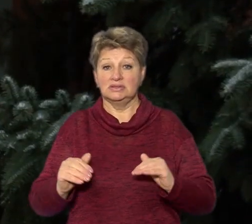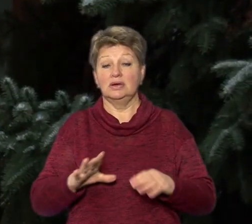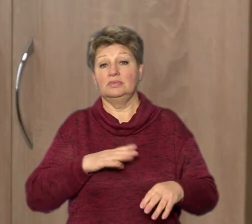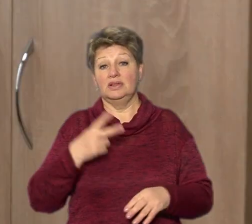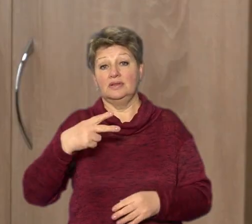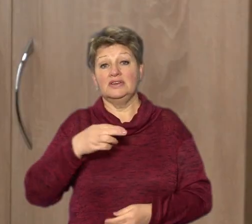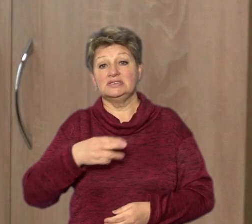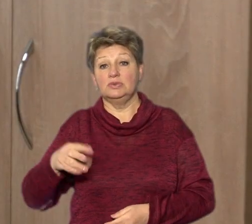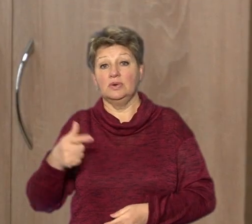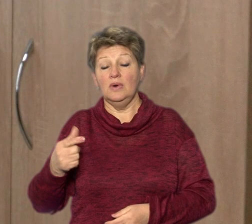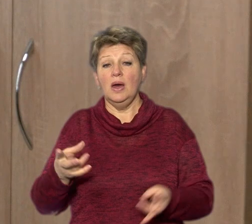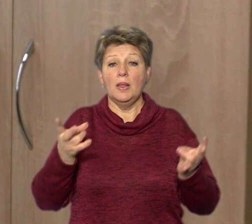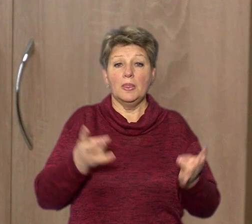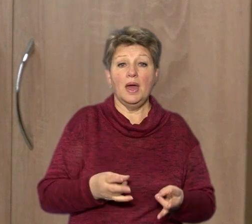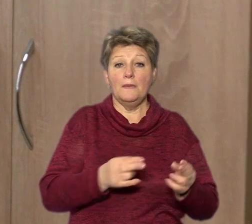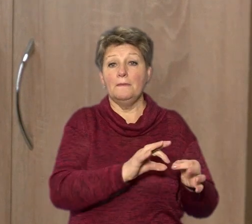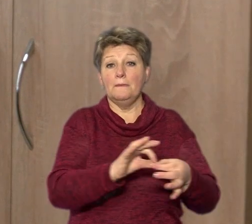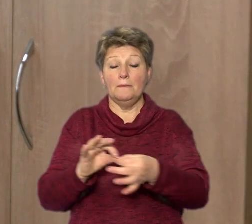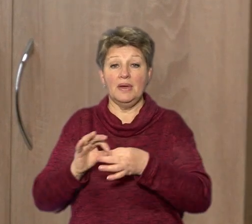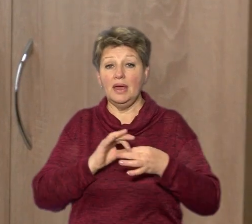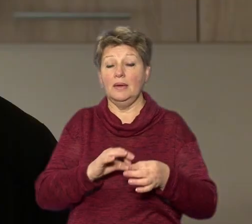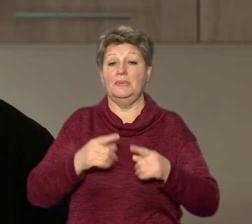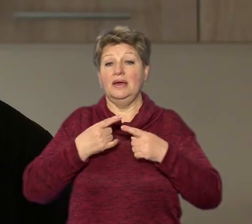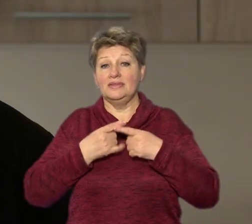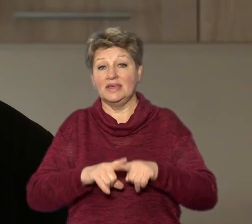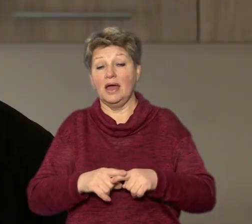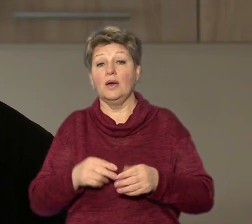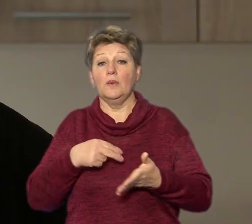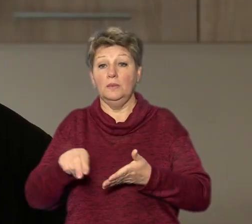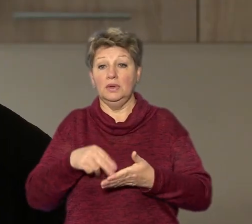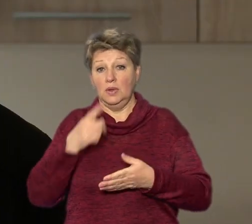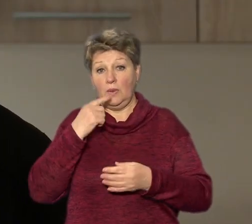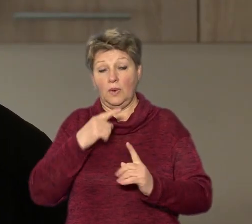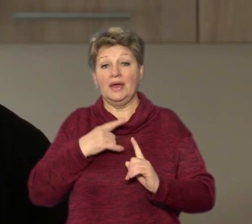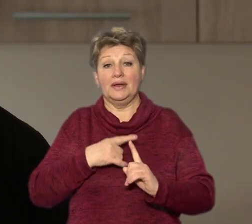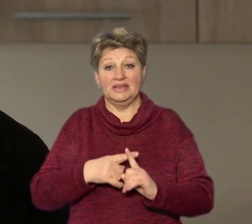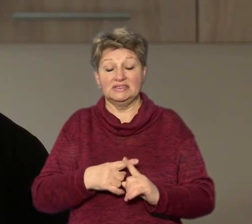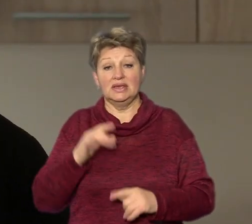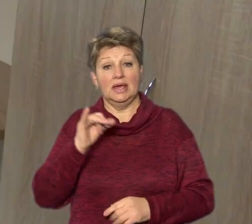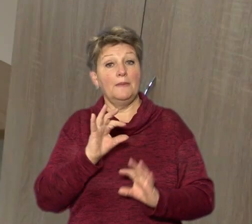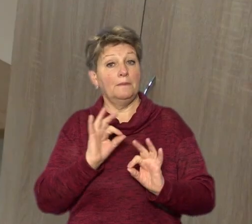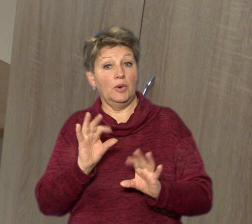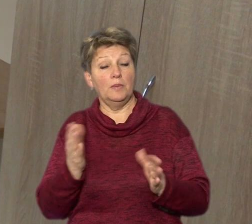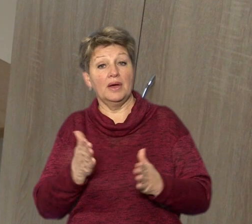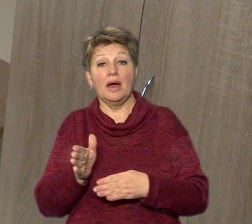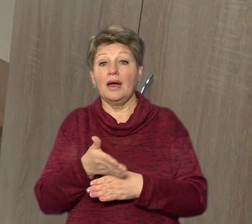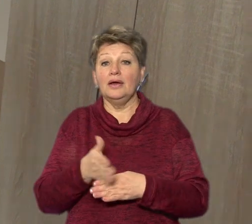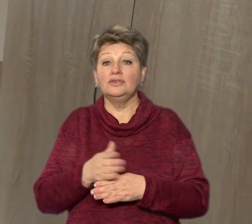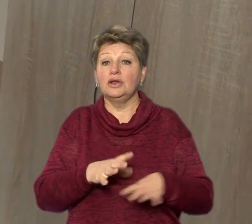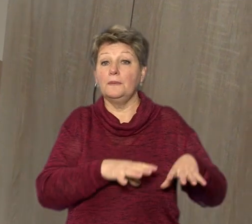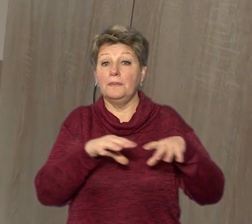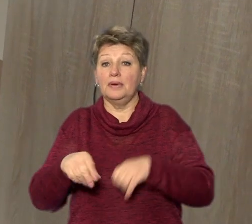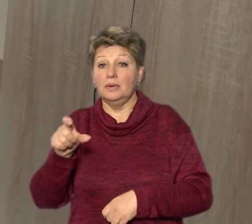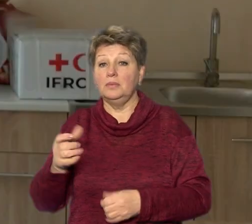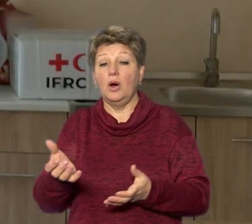Необхідні меблі та техніку придбала гуманітарна організація «Червоний хрест», зазначив Богдан Білов. І пояснив, яка категорія переселенців